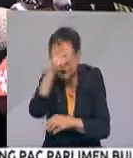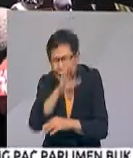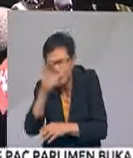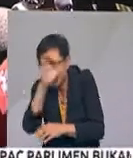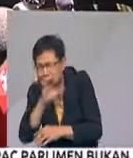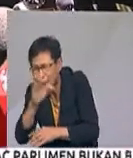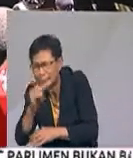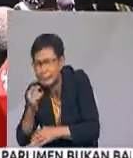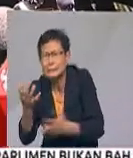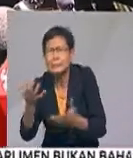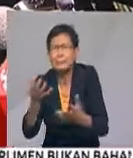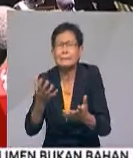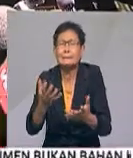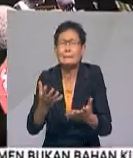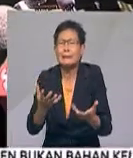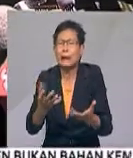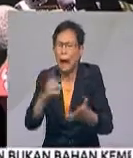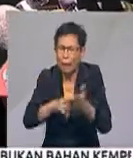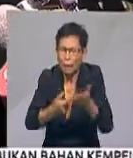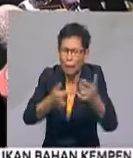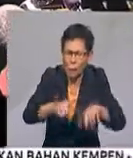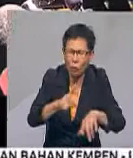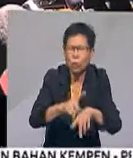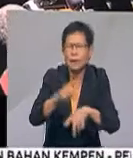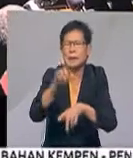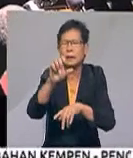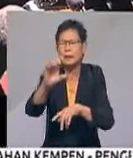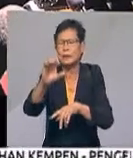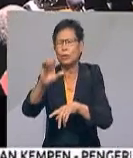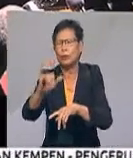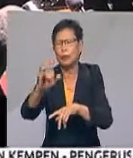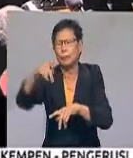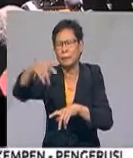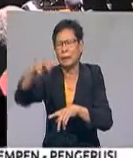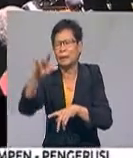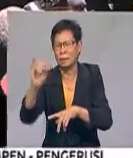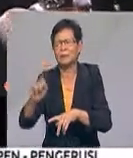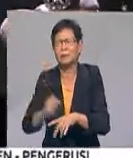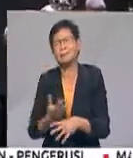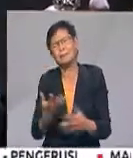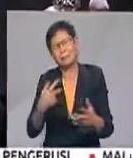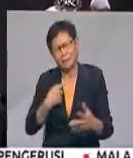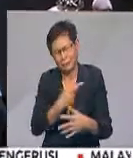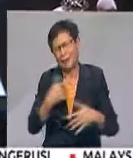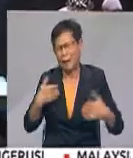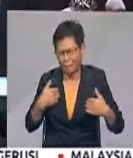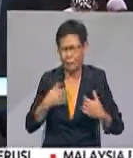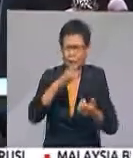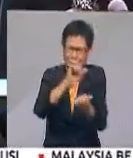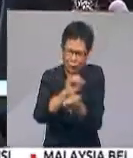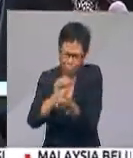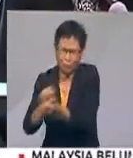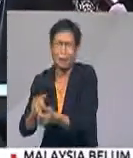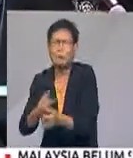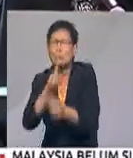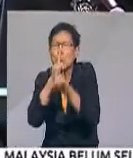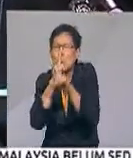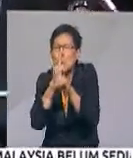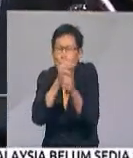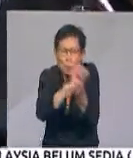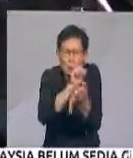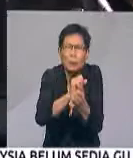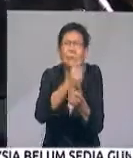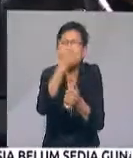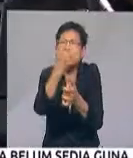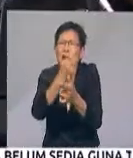Cyprus ini. Kita ada buat tangkapan sebenarnya dalam diam-diam lebih kurang 3-4 minggu yang lepas. Hasil